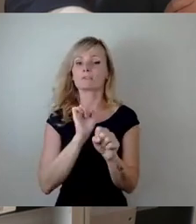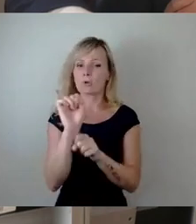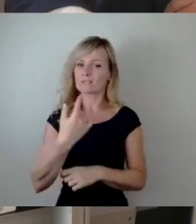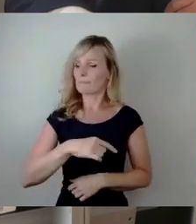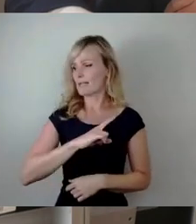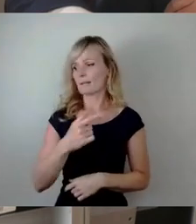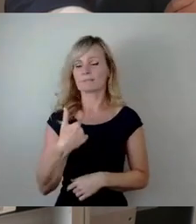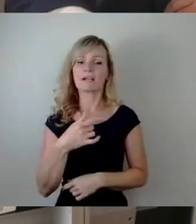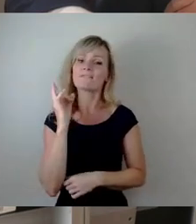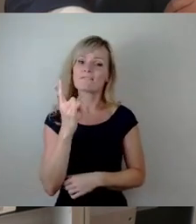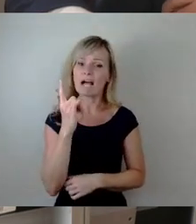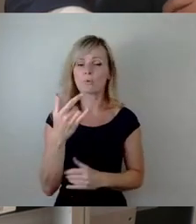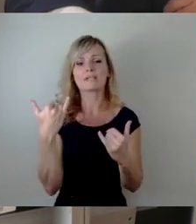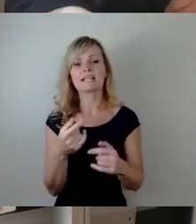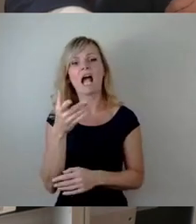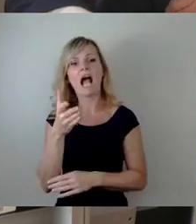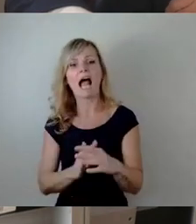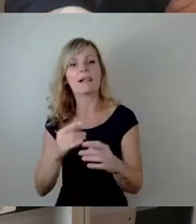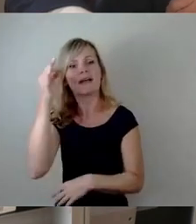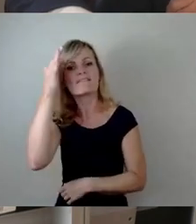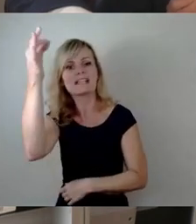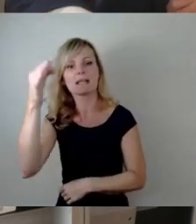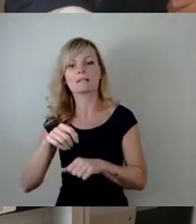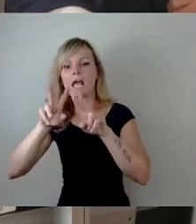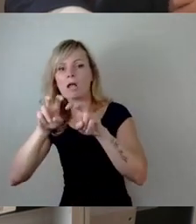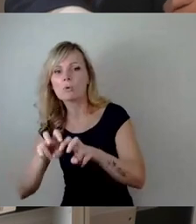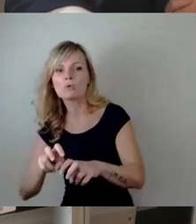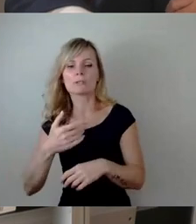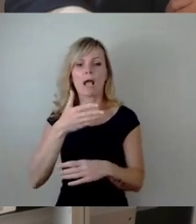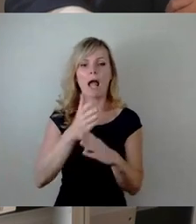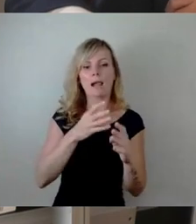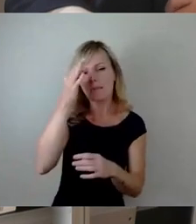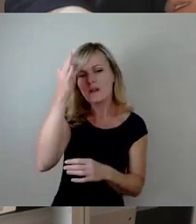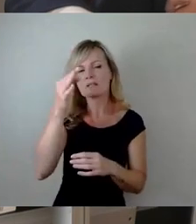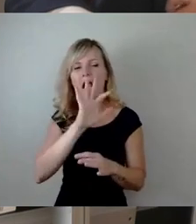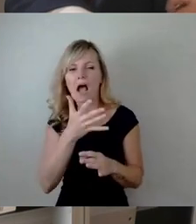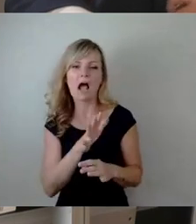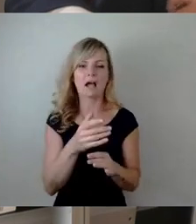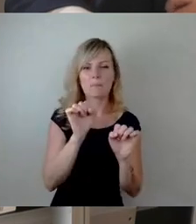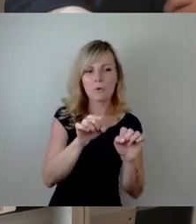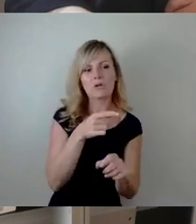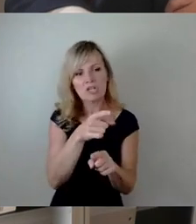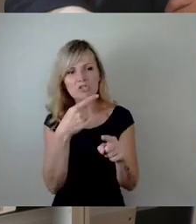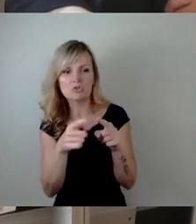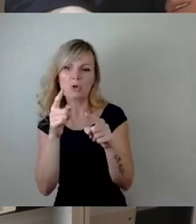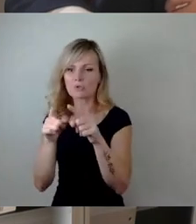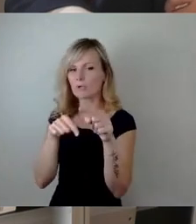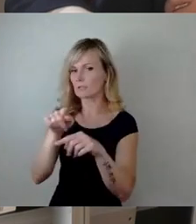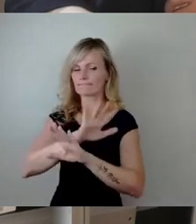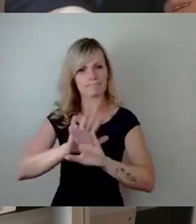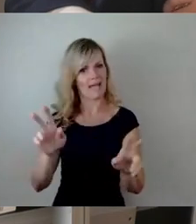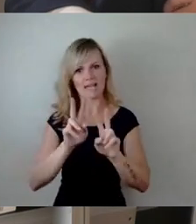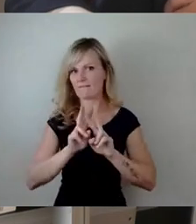gepflegten Halbwissen Analysen vornimmt oder Schuldige benennt. Jetzt und hier gilt es, die aktuelle Situation zu